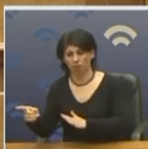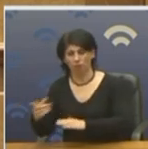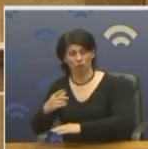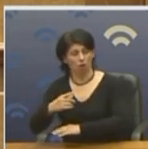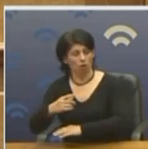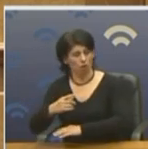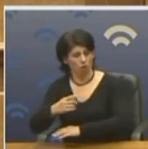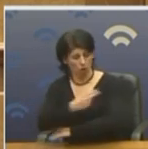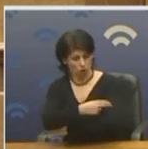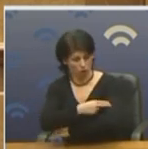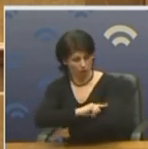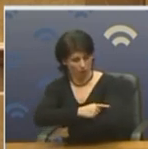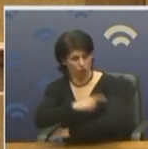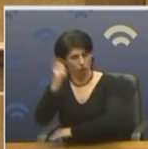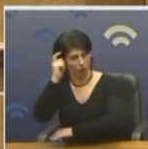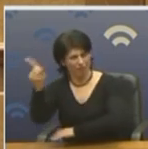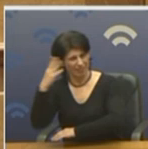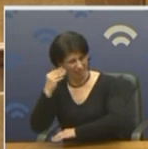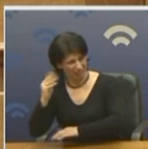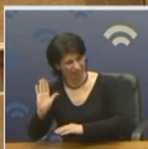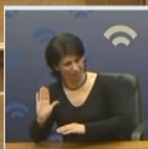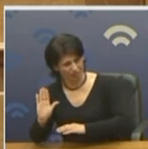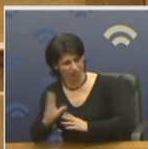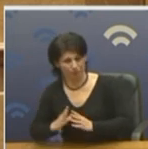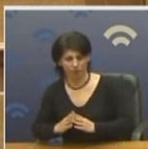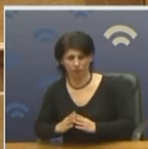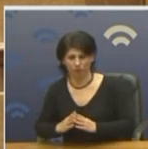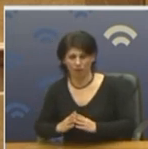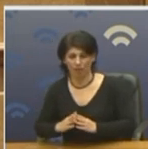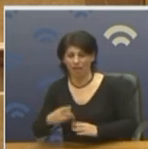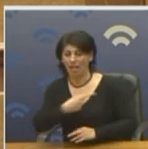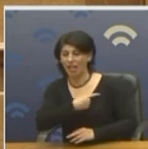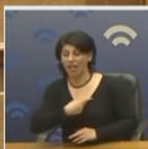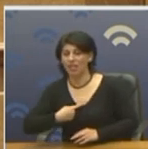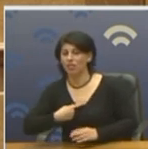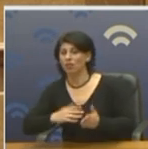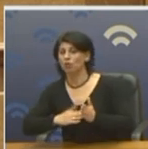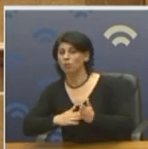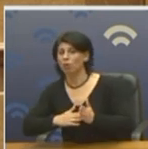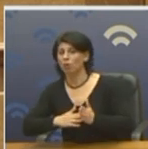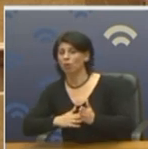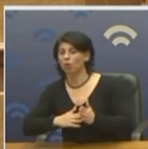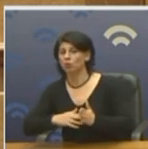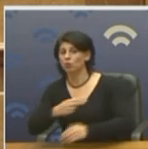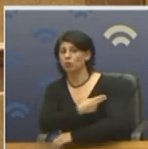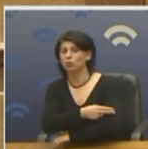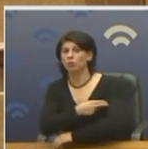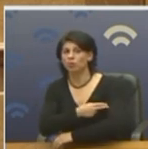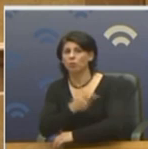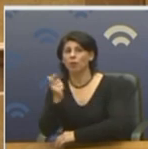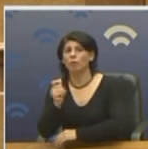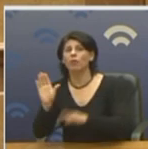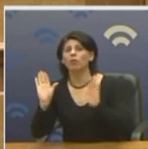νοσηλευτές. Ξεχνάτε κάτι κύριε Πρωθυπουργέ. Τους διοικητικούς υπαλλήλους των νοσοκομείων που είναι εκεί και αυτοί. Αυτοί δεν πήρανε επιδόμα.